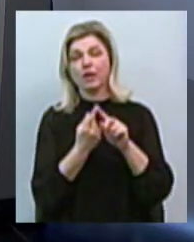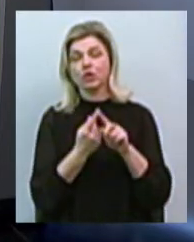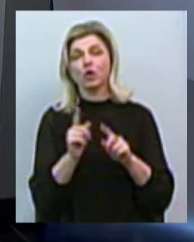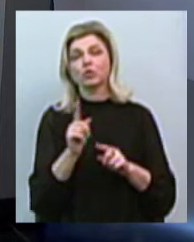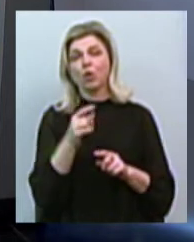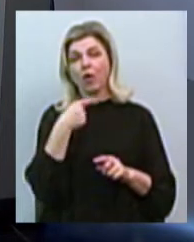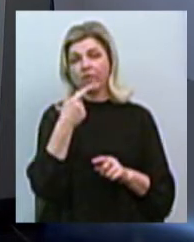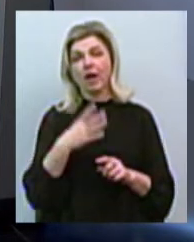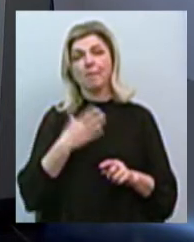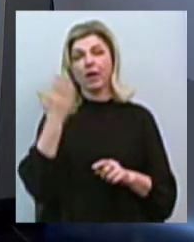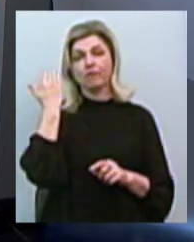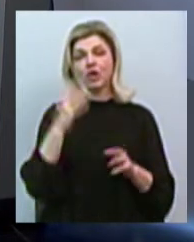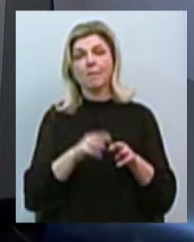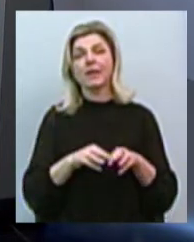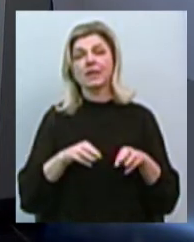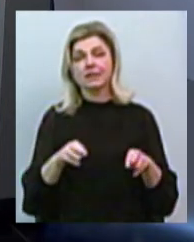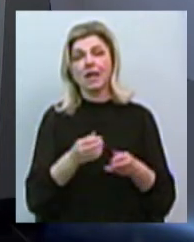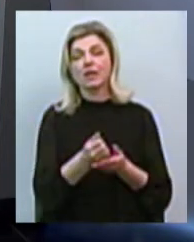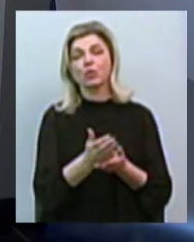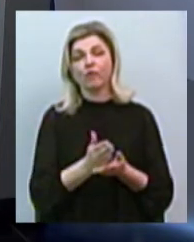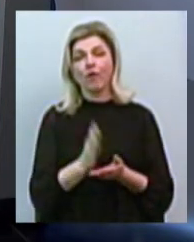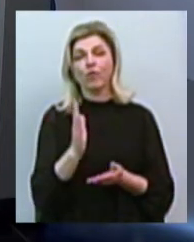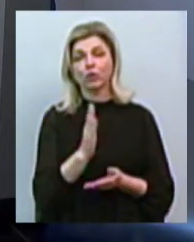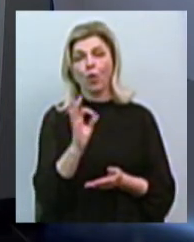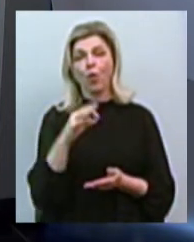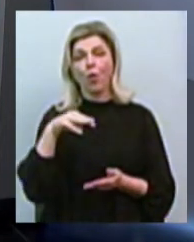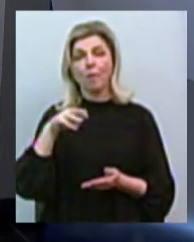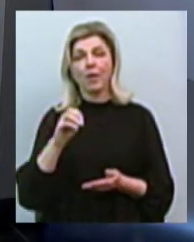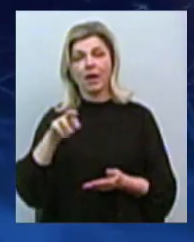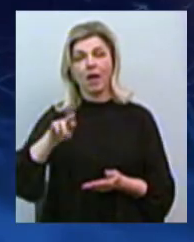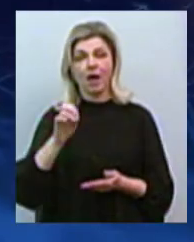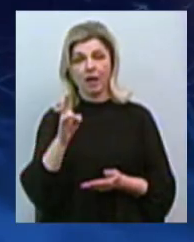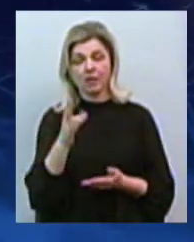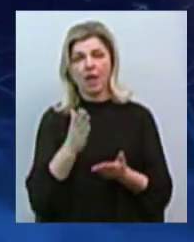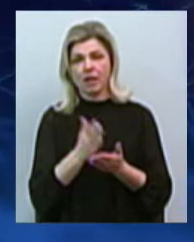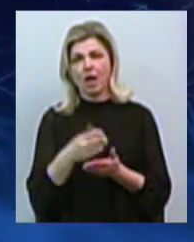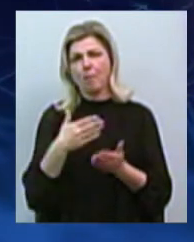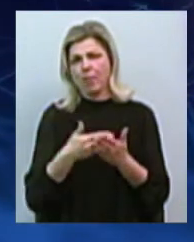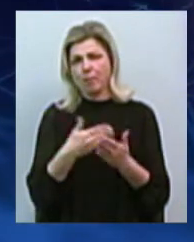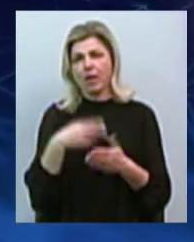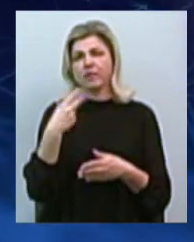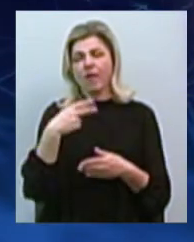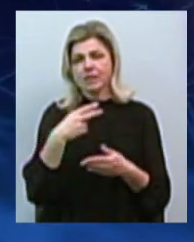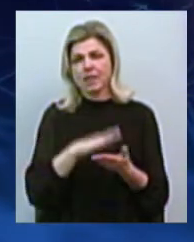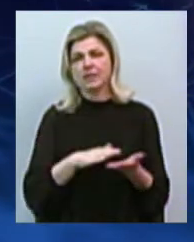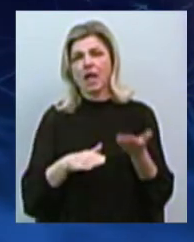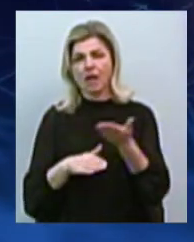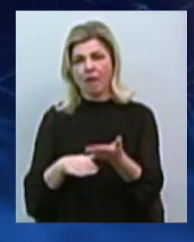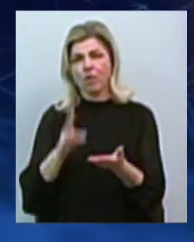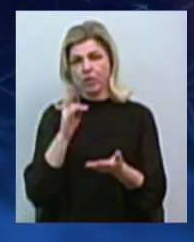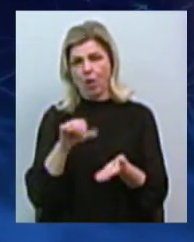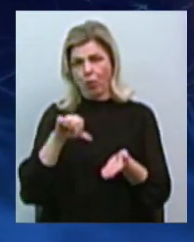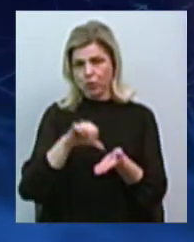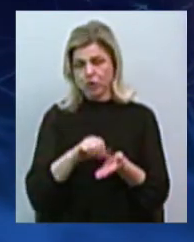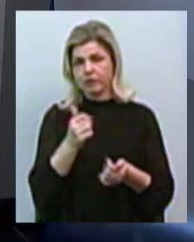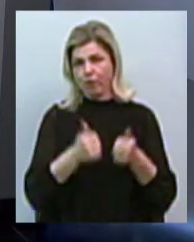сказав екс-міністр інфраструктури Володимир Умелян, вже є понад 20 заявок на участь у концесійному конкурсі.